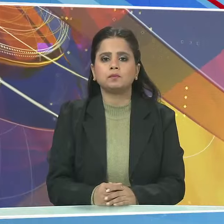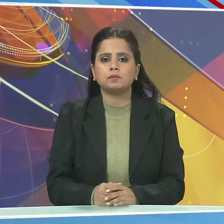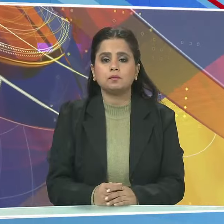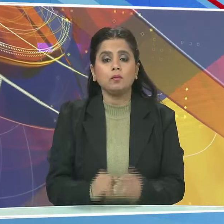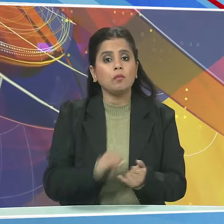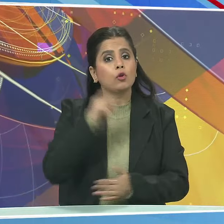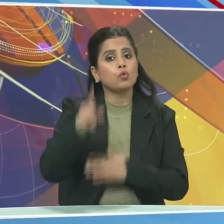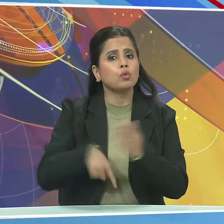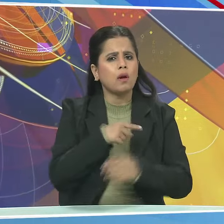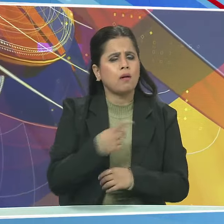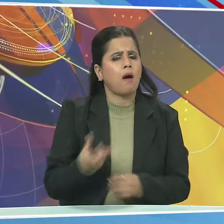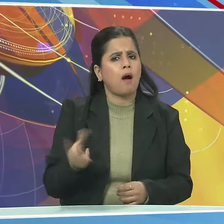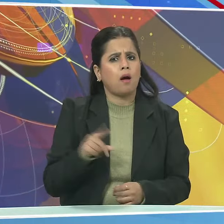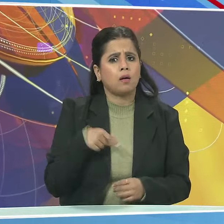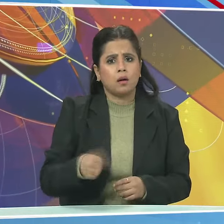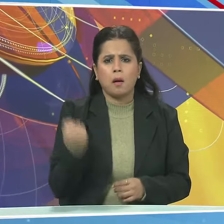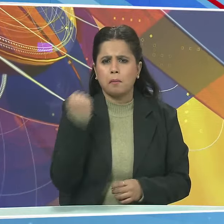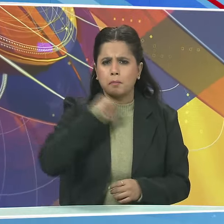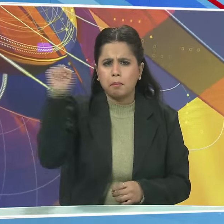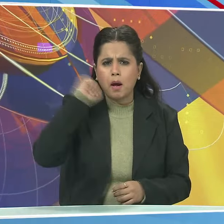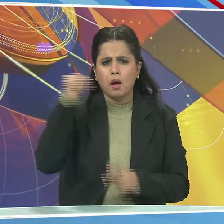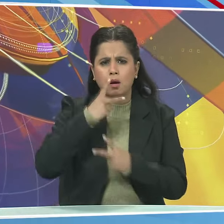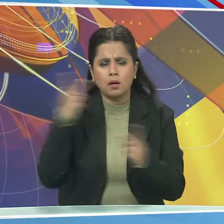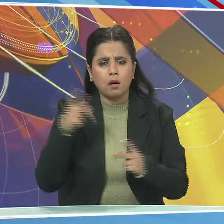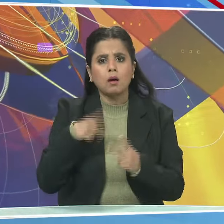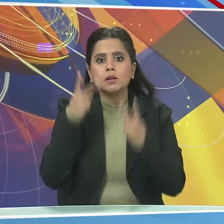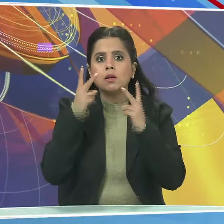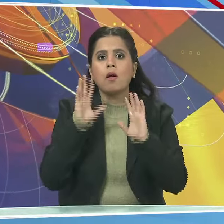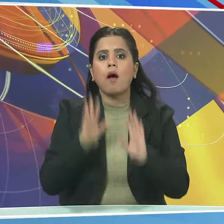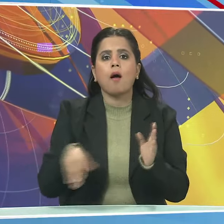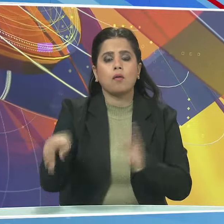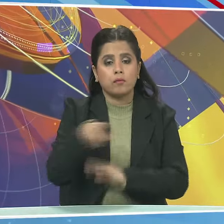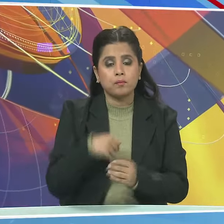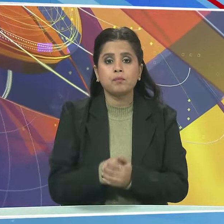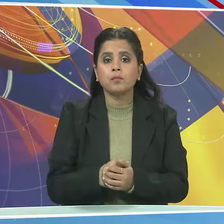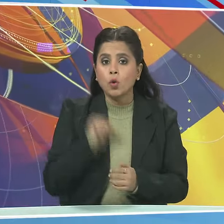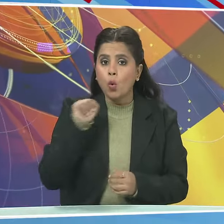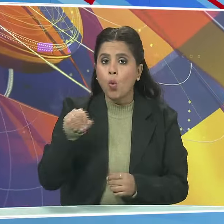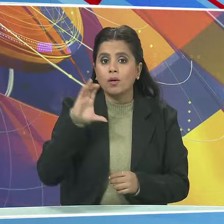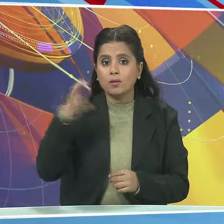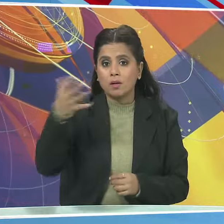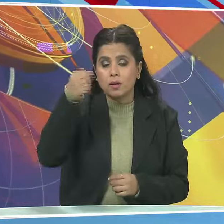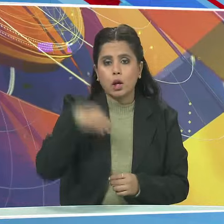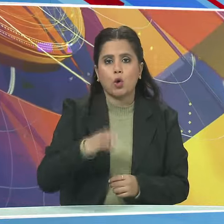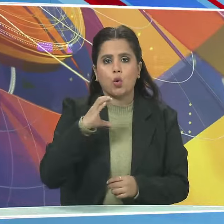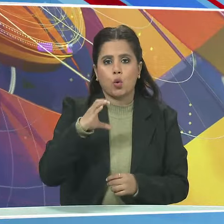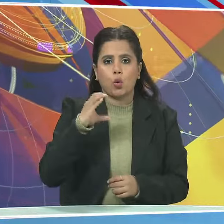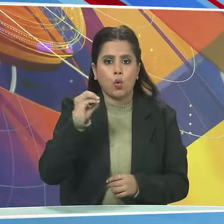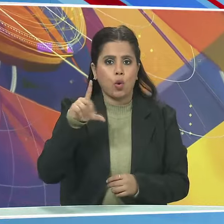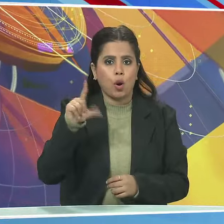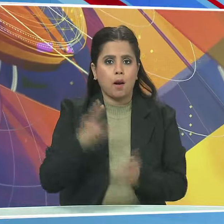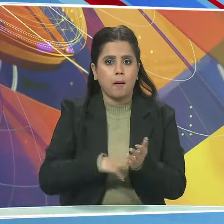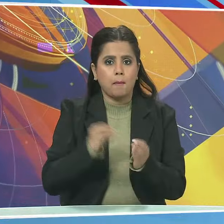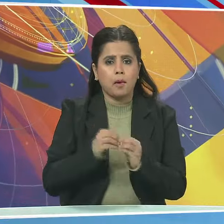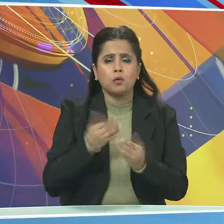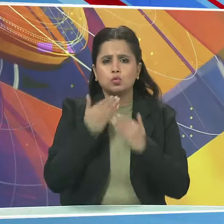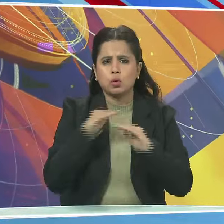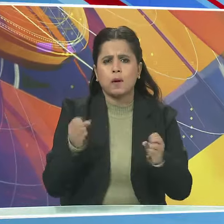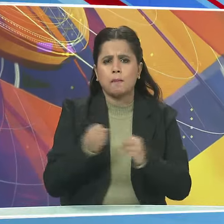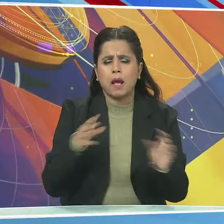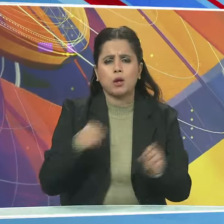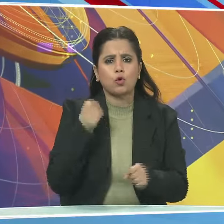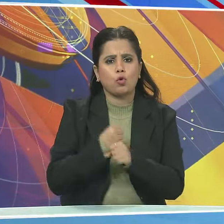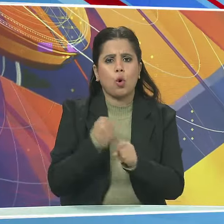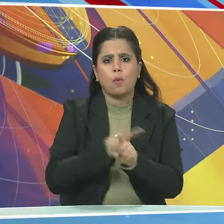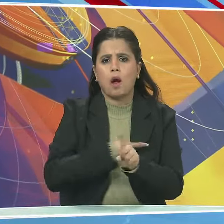श्री लंका में एक बार फिर से विरोध प्रदर्शन देखने को मिल रहा है राजधानी कुलंबो में कई छात्र मिलकर सरकार